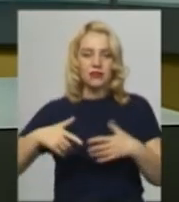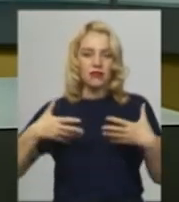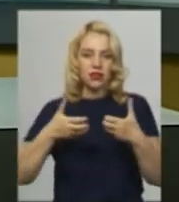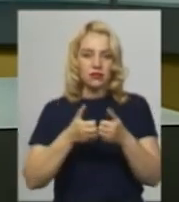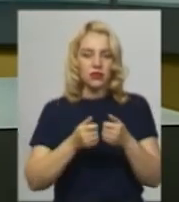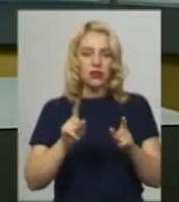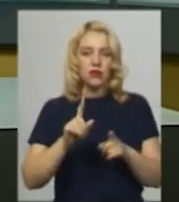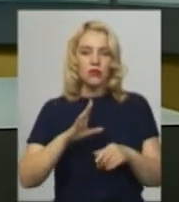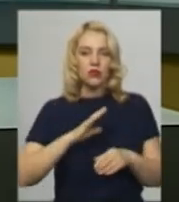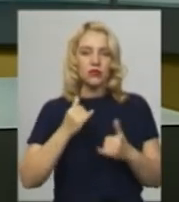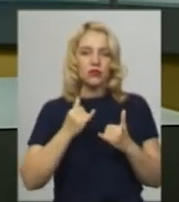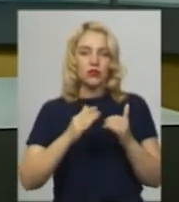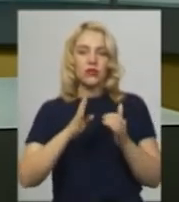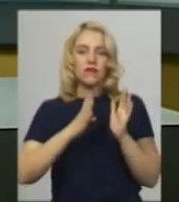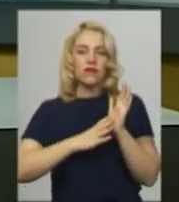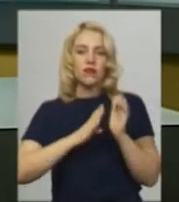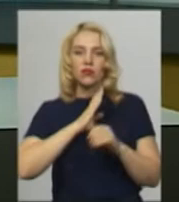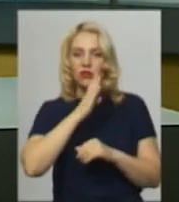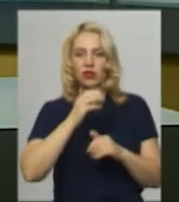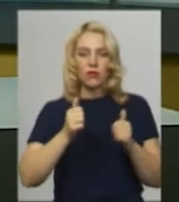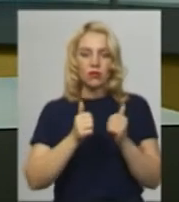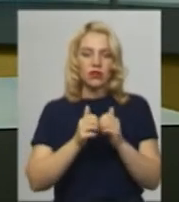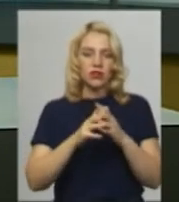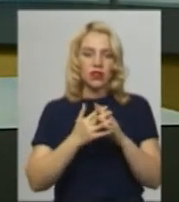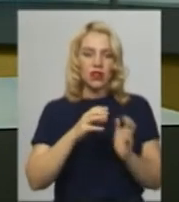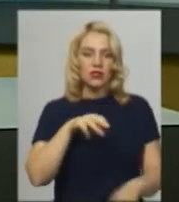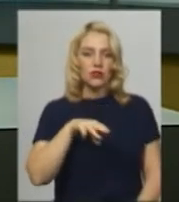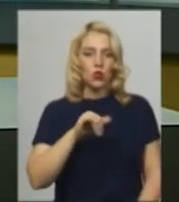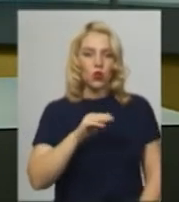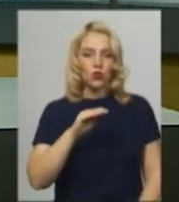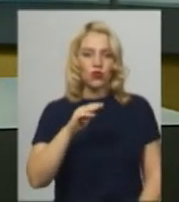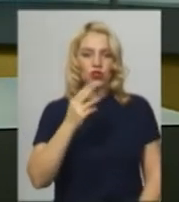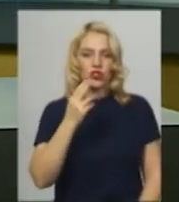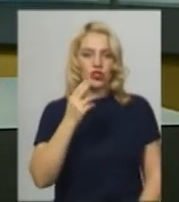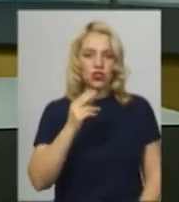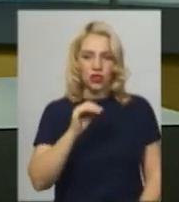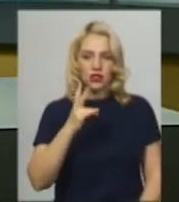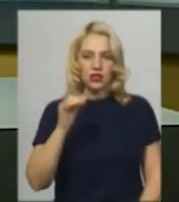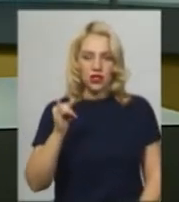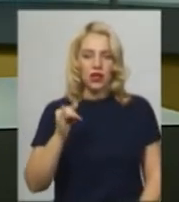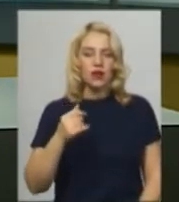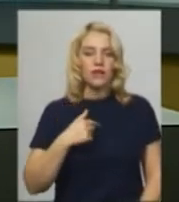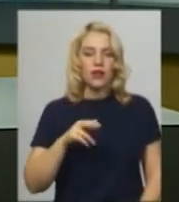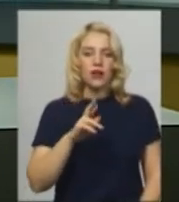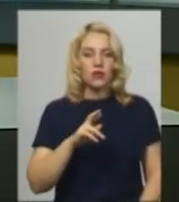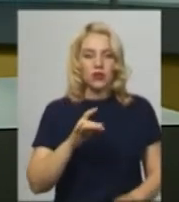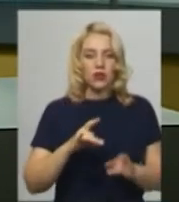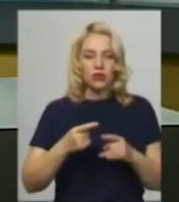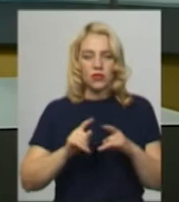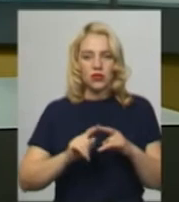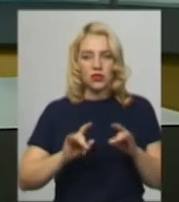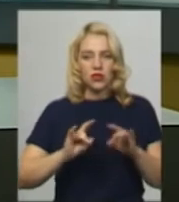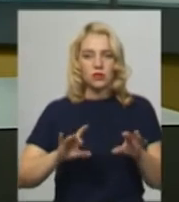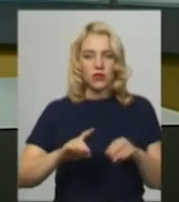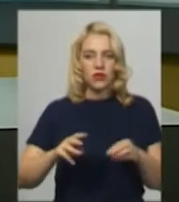сьогодні о 9-й ранку на дорозі поблизу села Стувчинці Хмельницького району. Про це кореспондентам Суспільного розповів начальник сектору